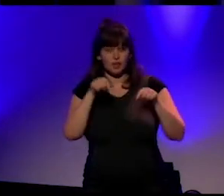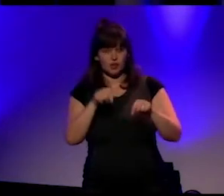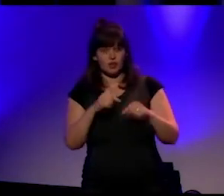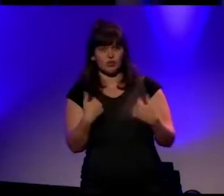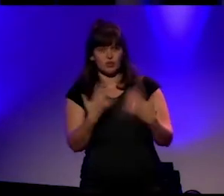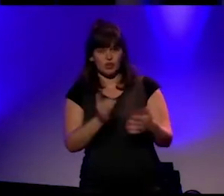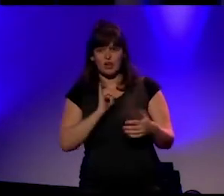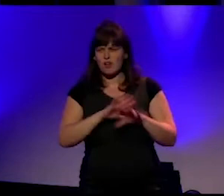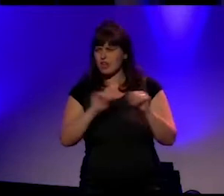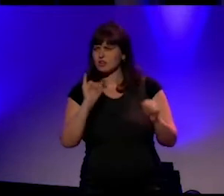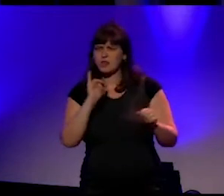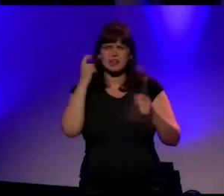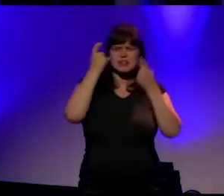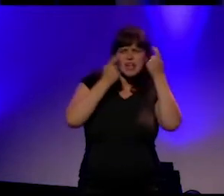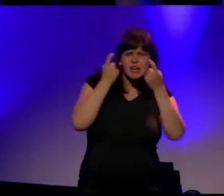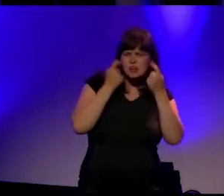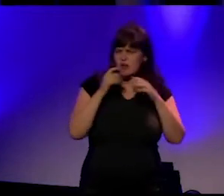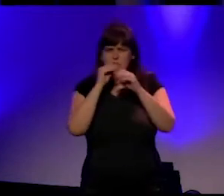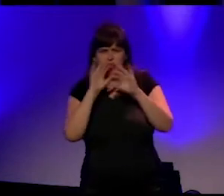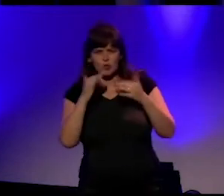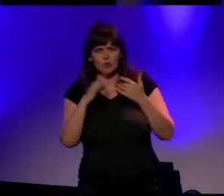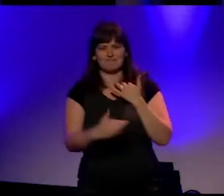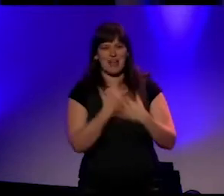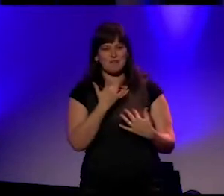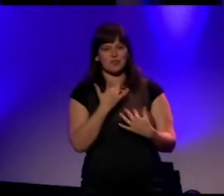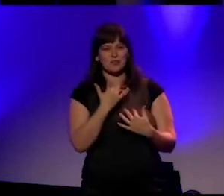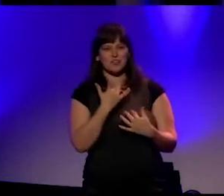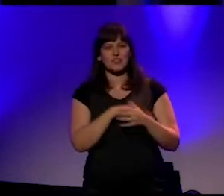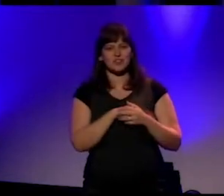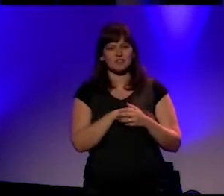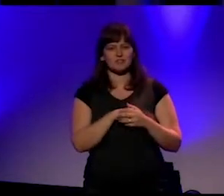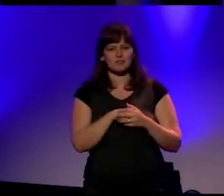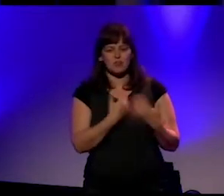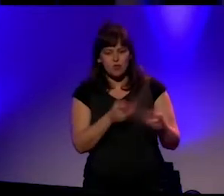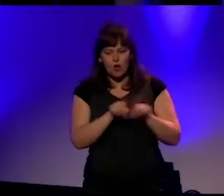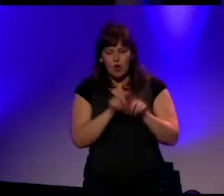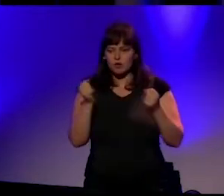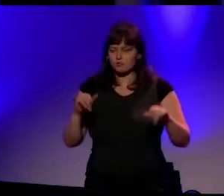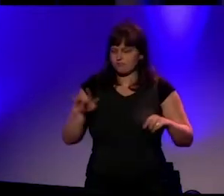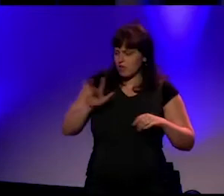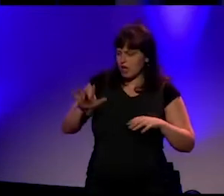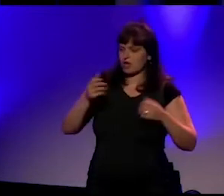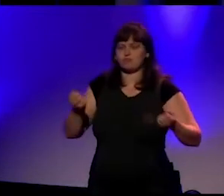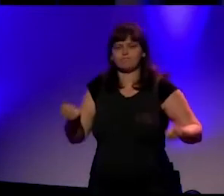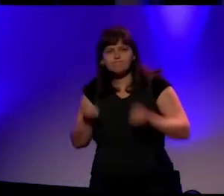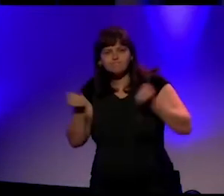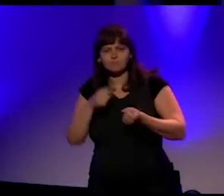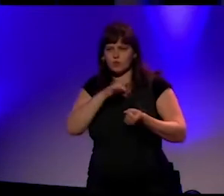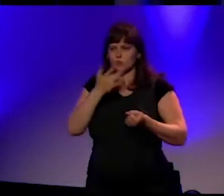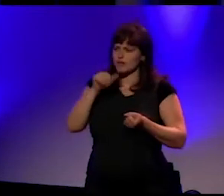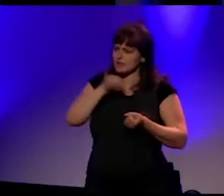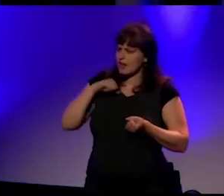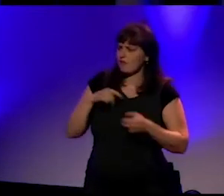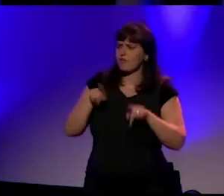praten voedt. En dat is wat ons drijft in het engagement en in het leveren van bijdragen aan de samenleving. Altijd maar opnieuw met ons allen.